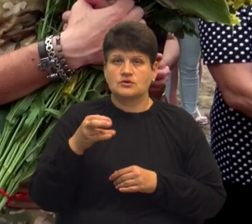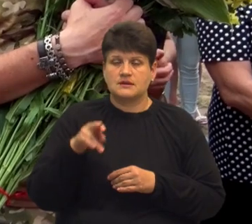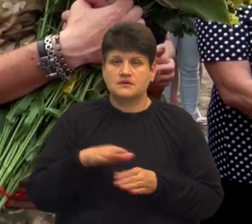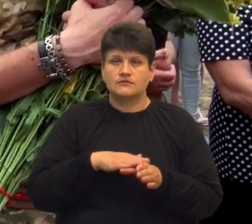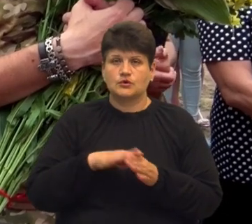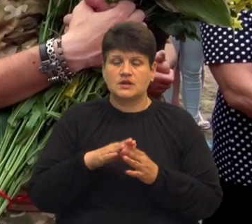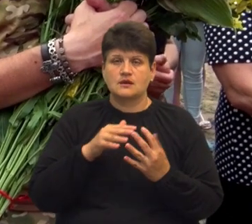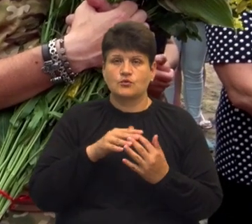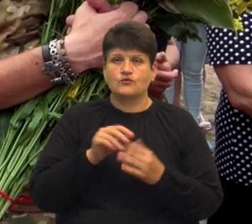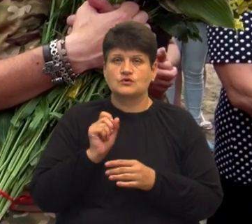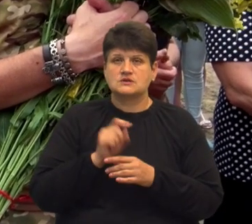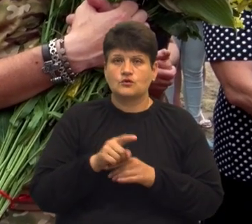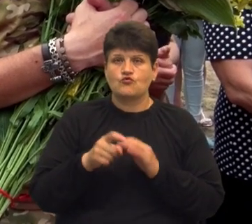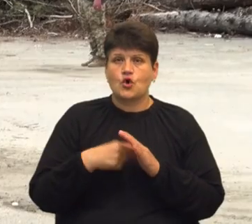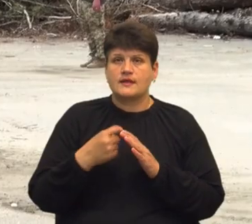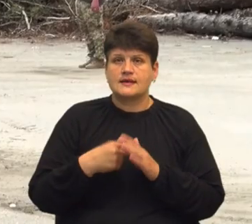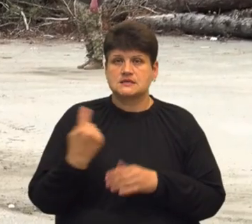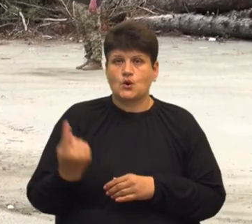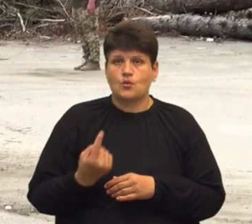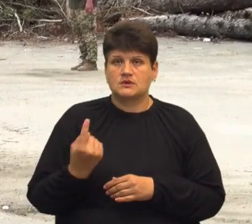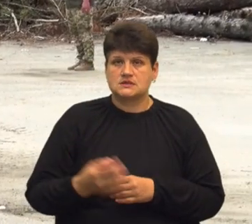бойового завдання у Донецькій області.